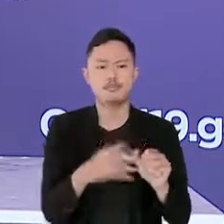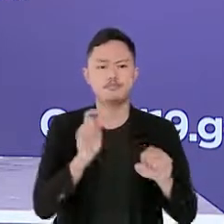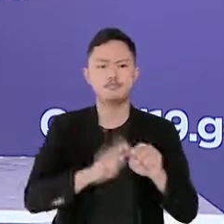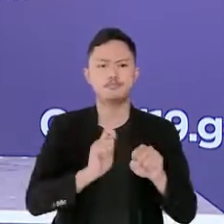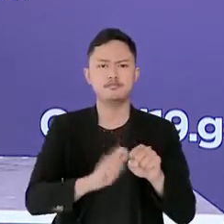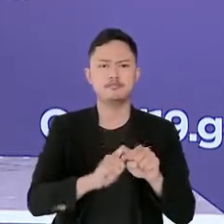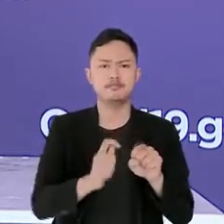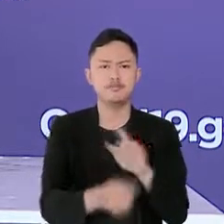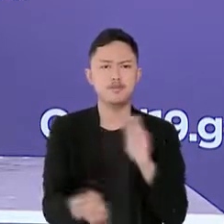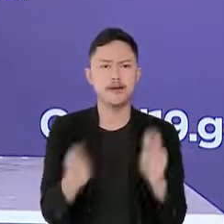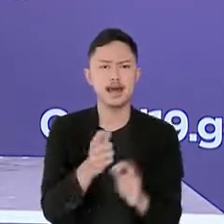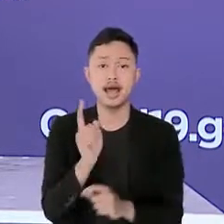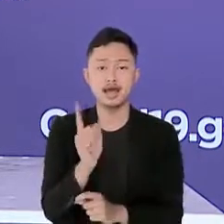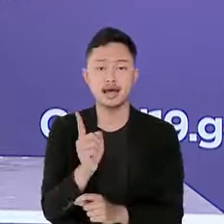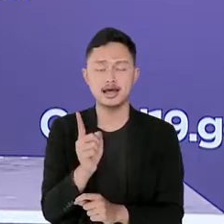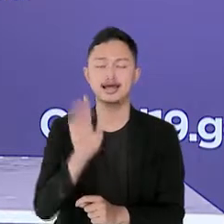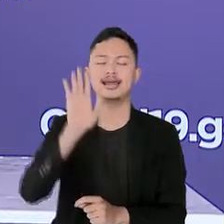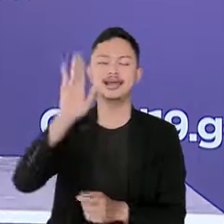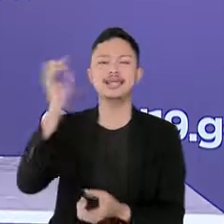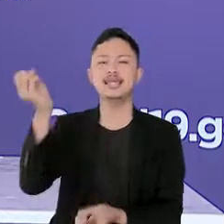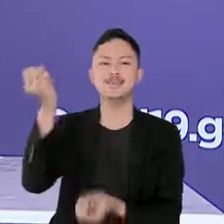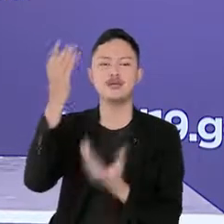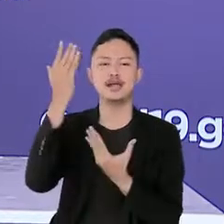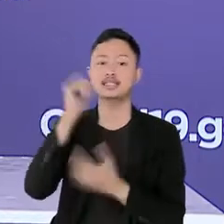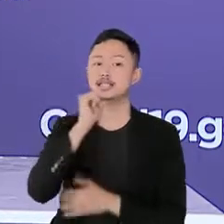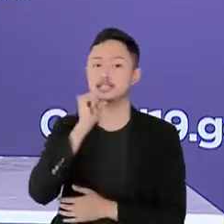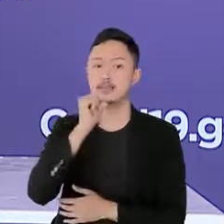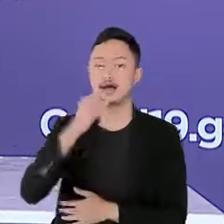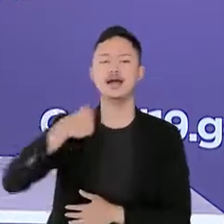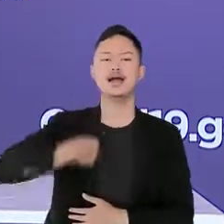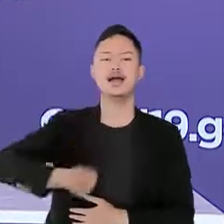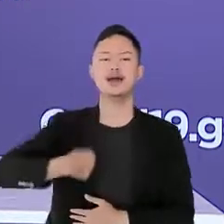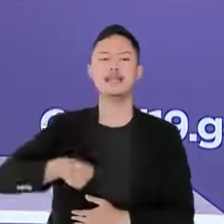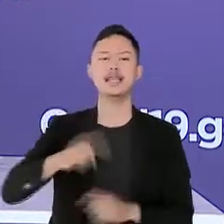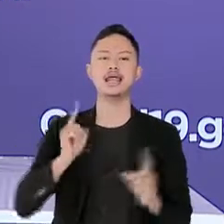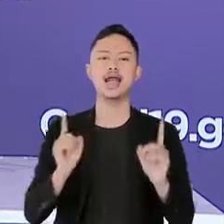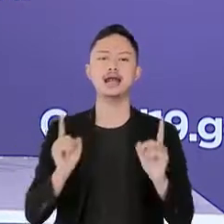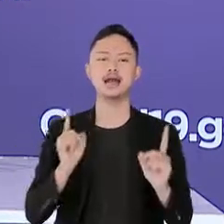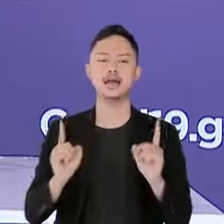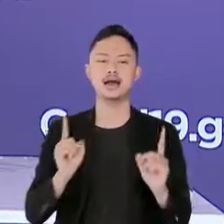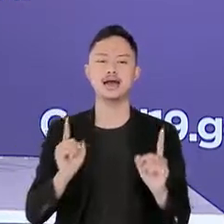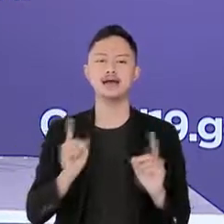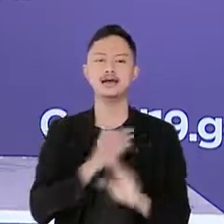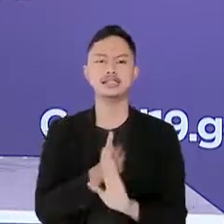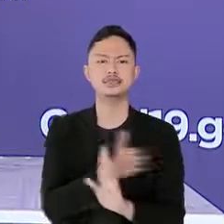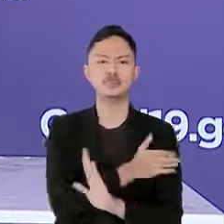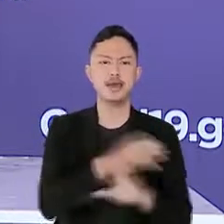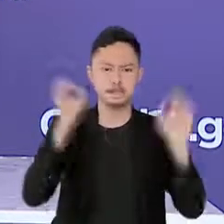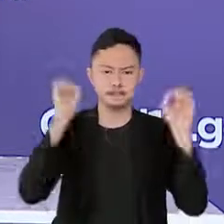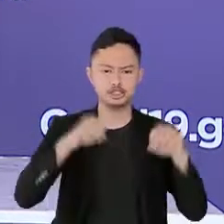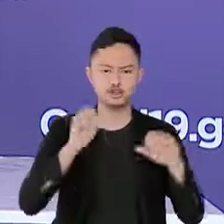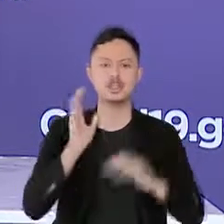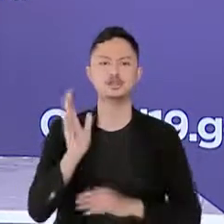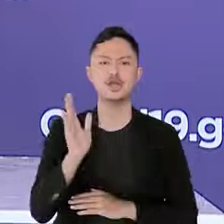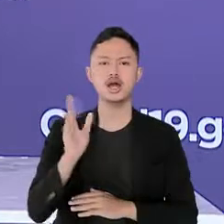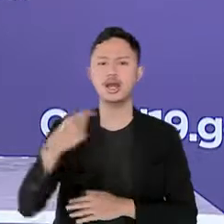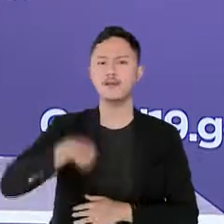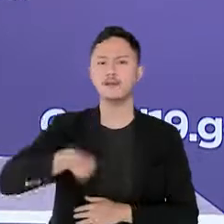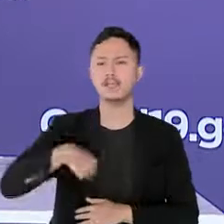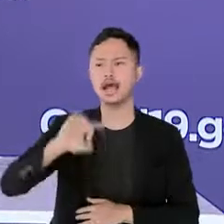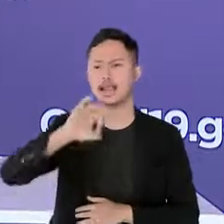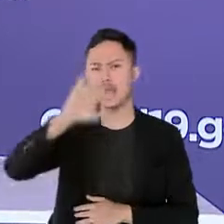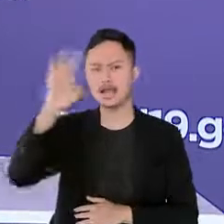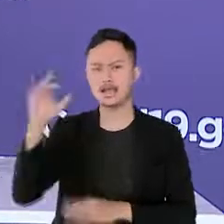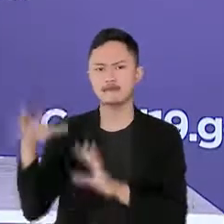di rumah ibadah akan disampaikan oleh kementerian agama yang sebelumnya telah melalui kesepakatan lintas kementerian